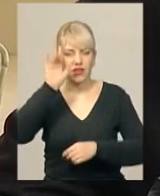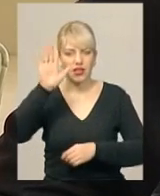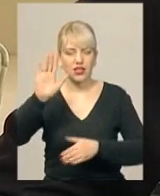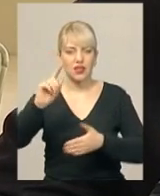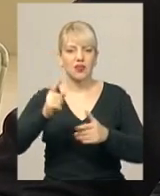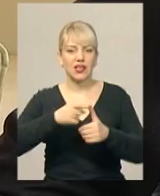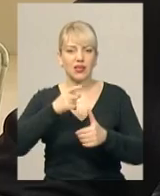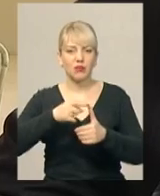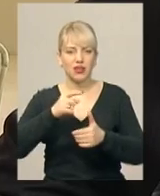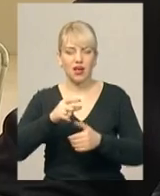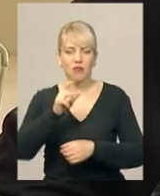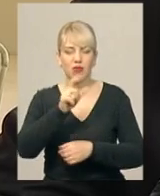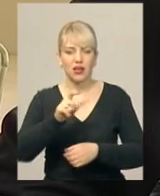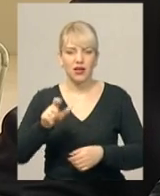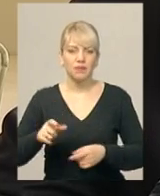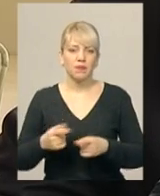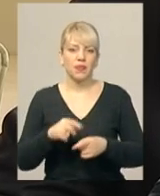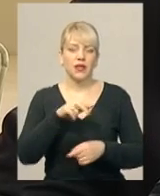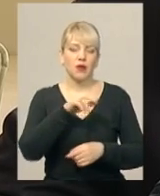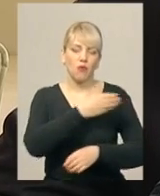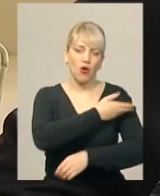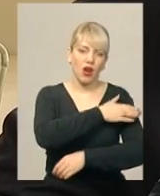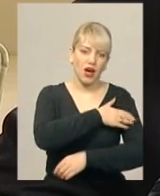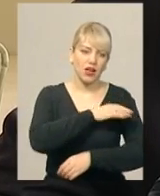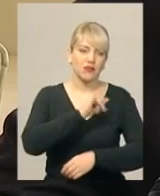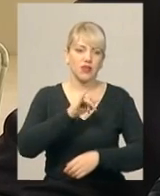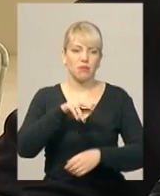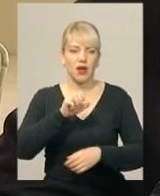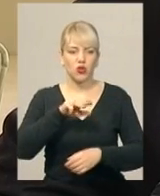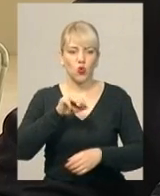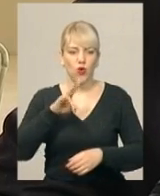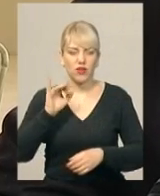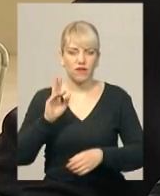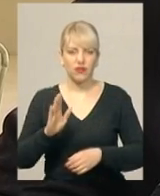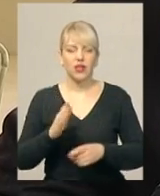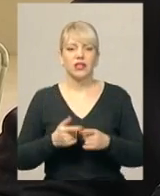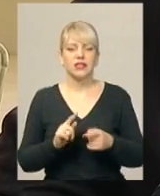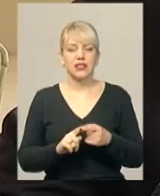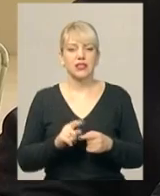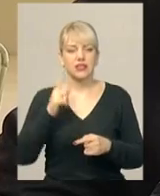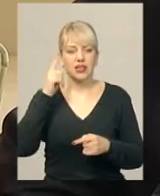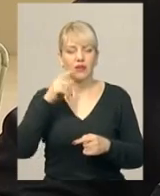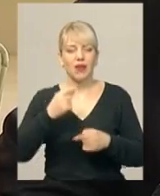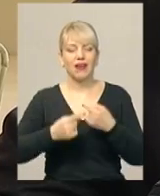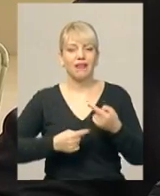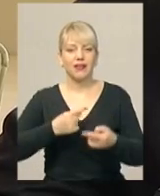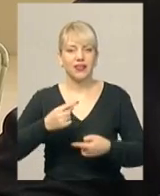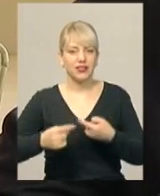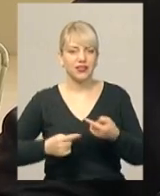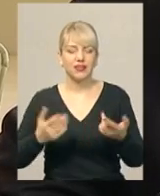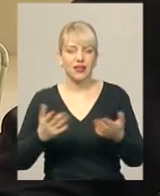собанських, поляків та патонів. Знаємо, це теж рід, який